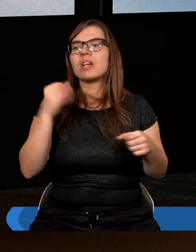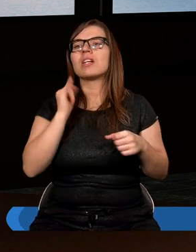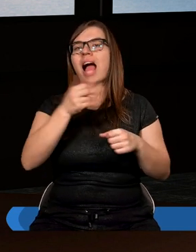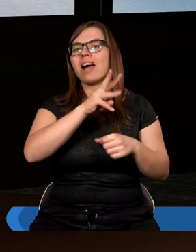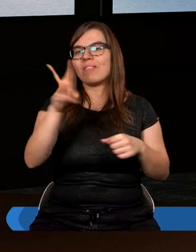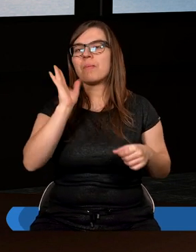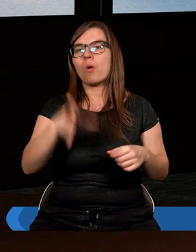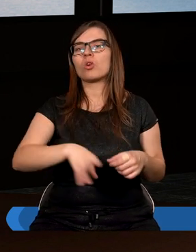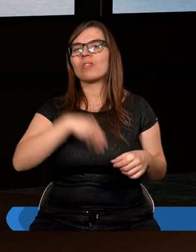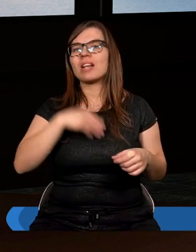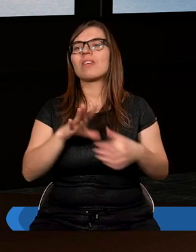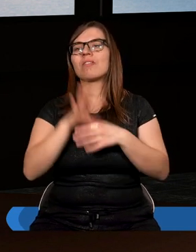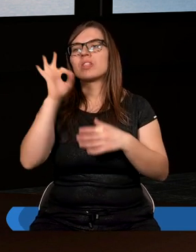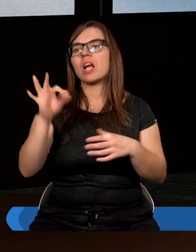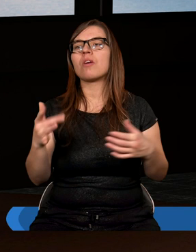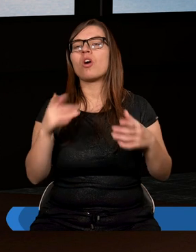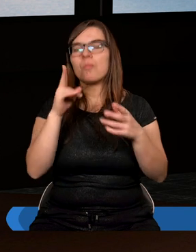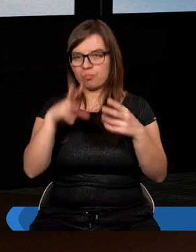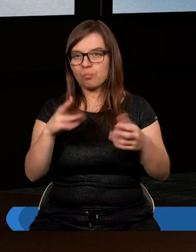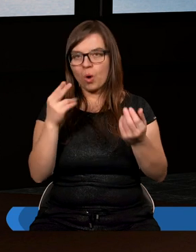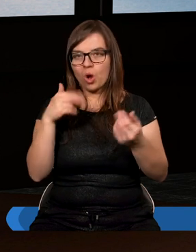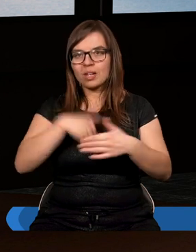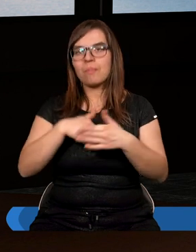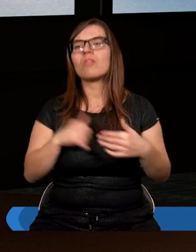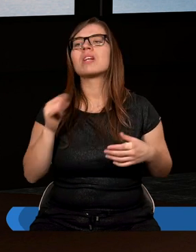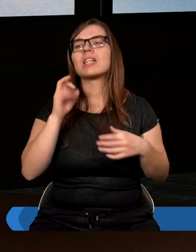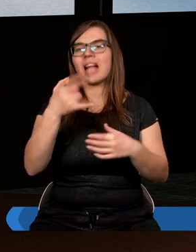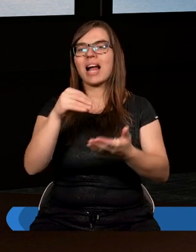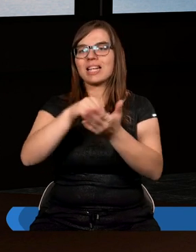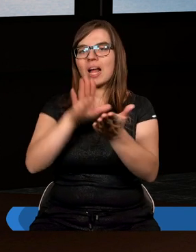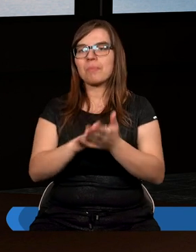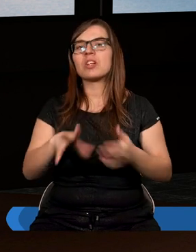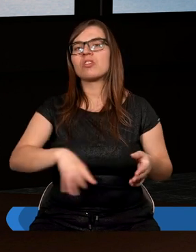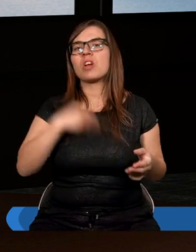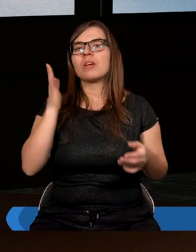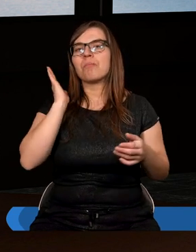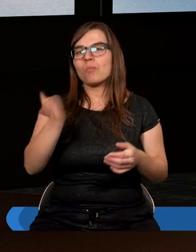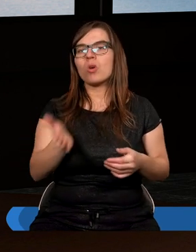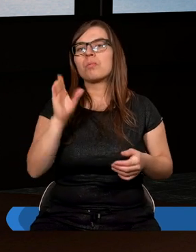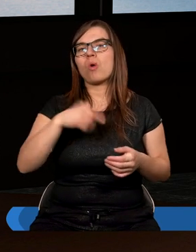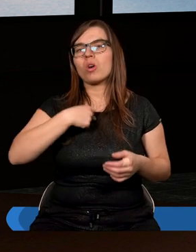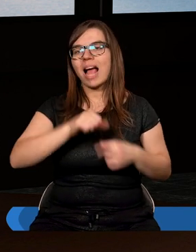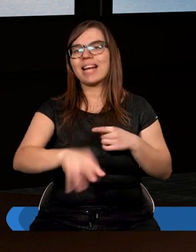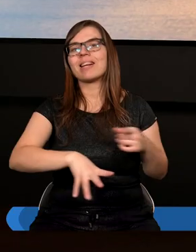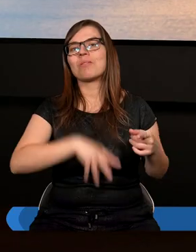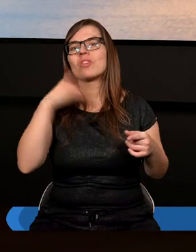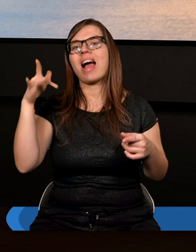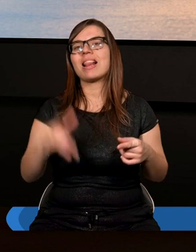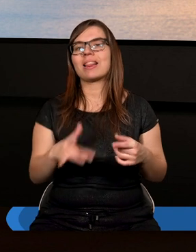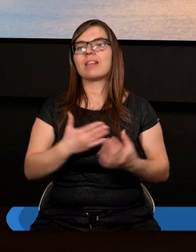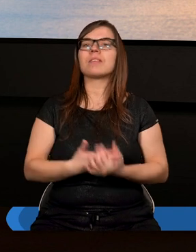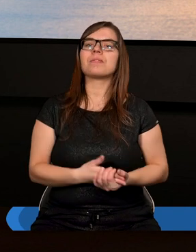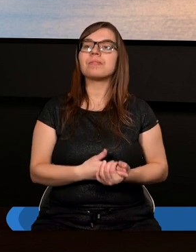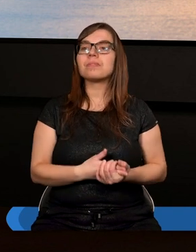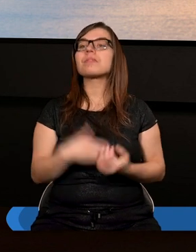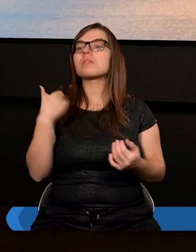bądźcie świętymi we wszelkim waszym postępowaniu, gdyż jest napisane świętymi bądźcie, bo ja jestem święty. Tak,